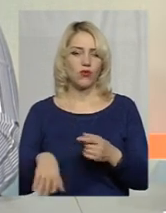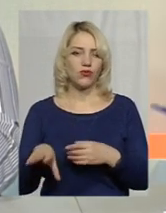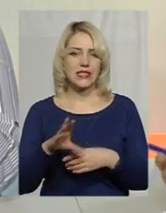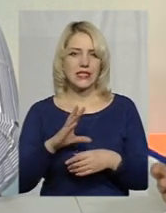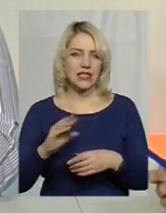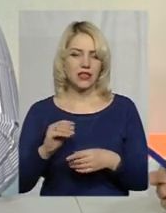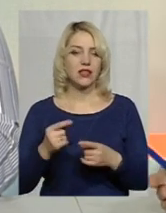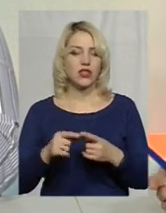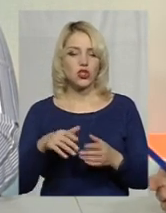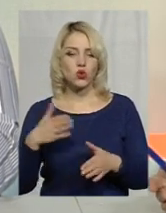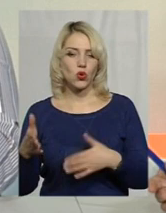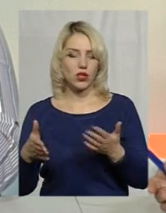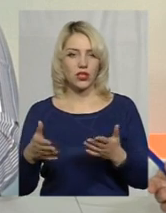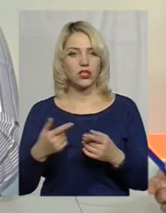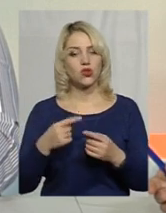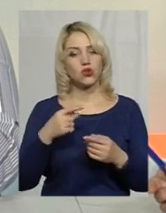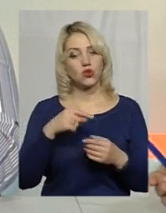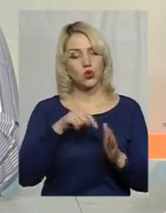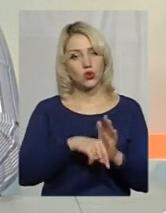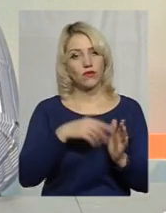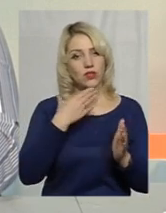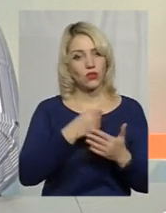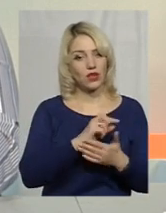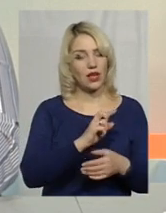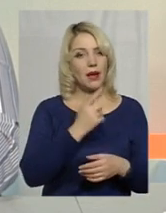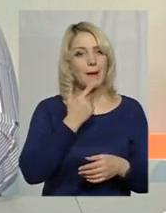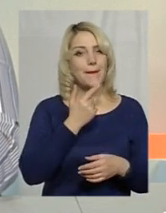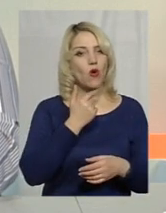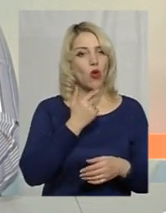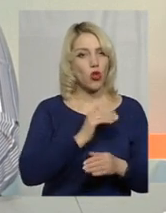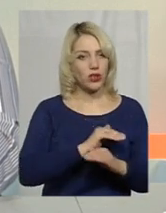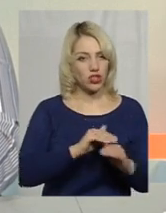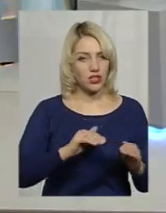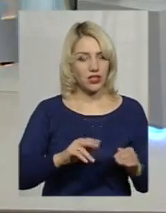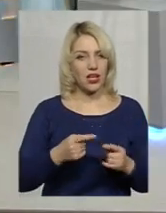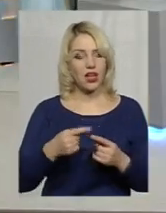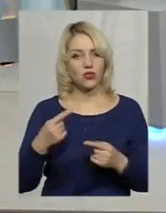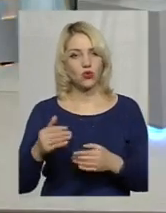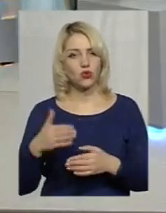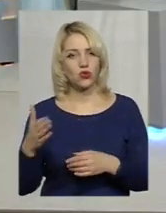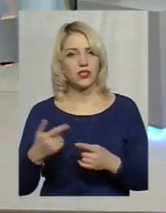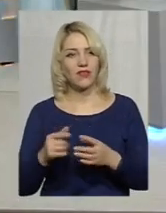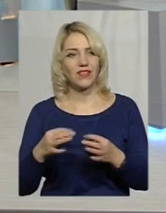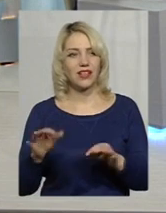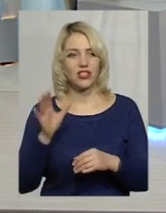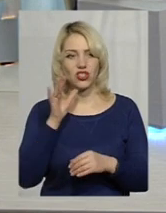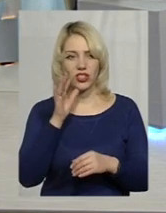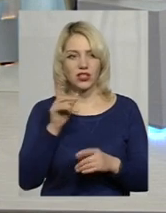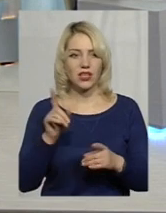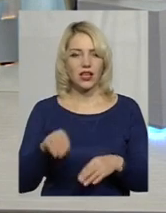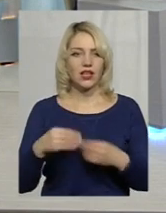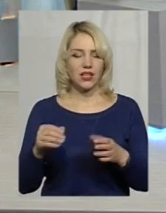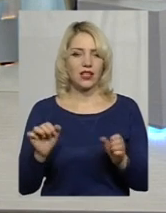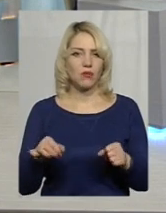сторон. З одного боку, стосовно своєї біологічної дітвори, з іншої сторони, це вільний час, який дає